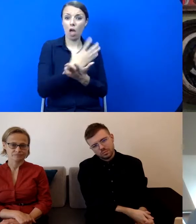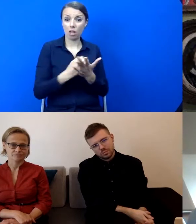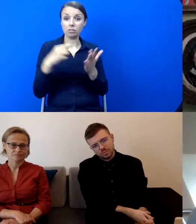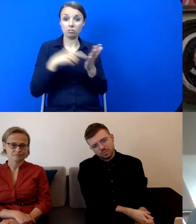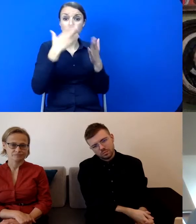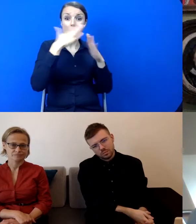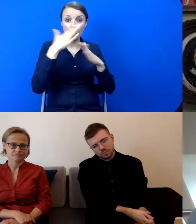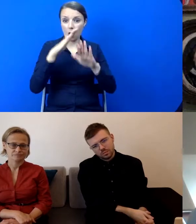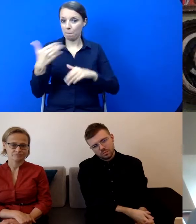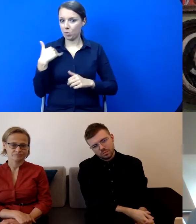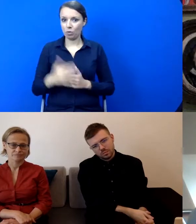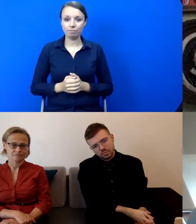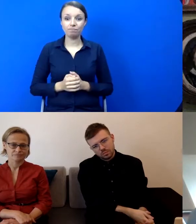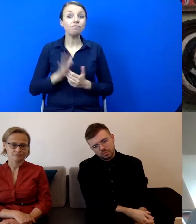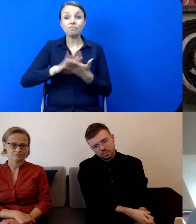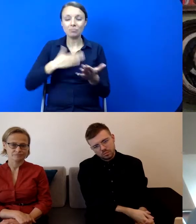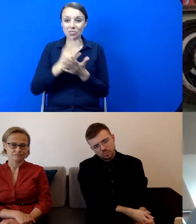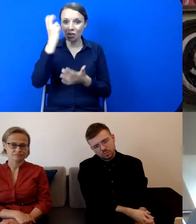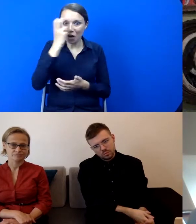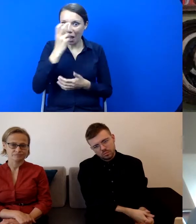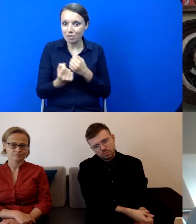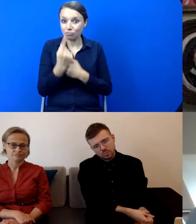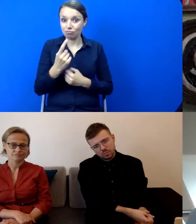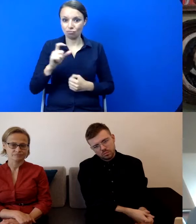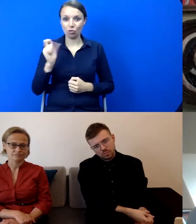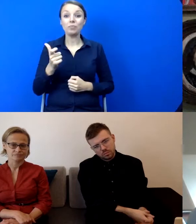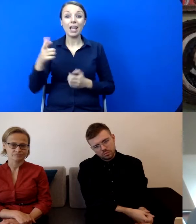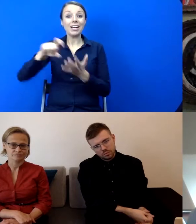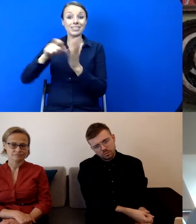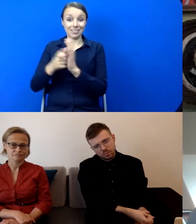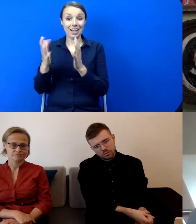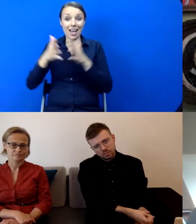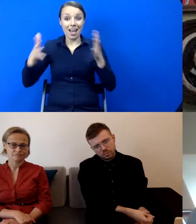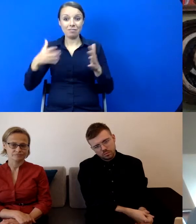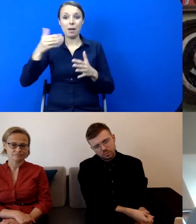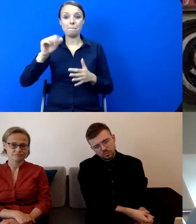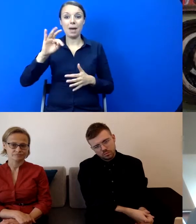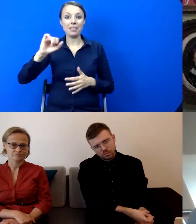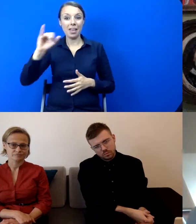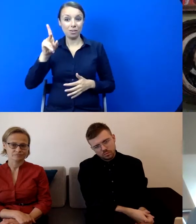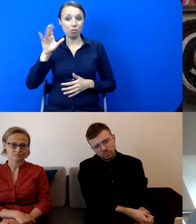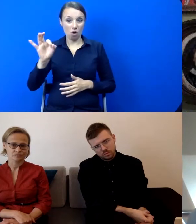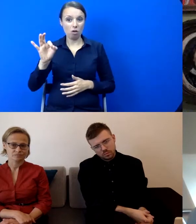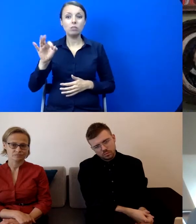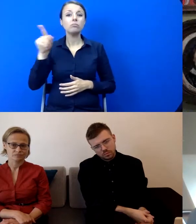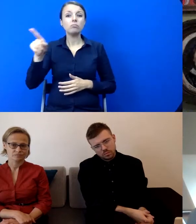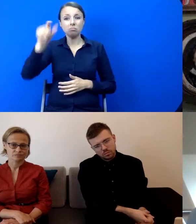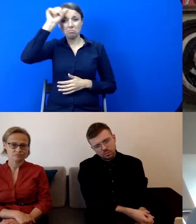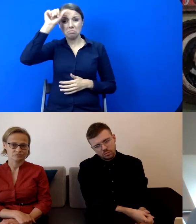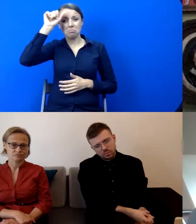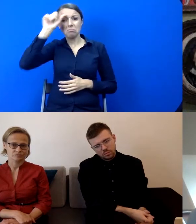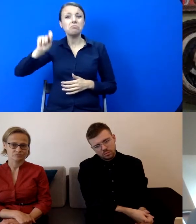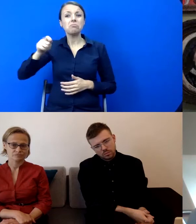I na przykład z takich ciekawostek, ta sala matejkowska jest nazwana od, oczywiście